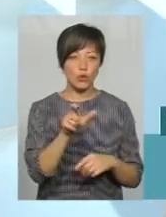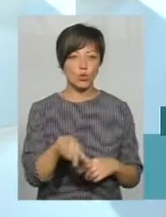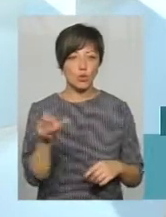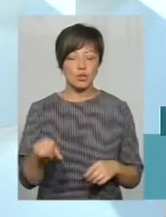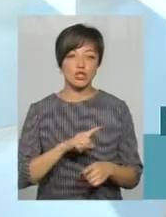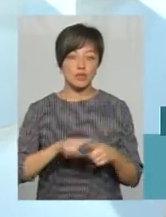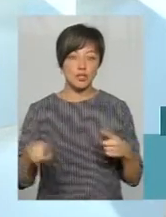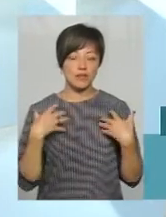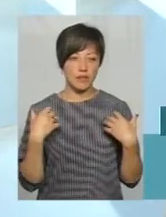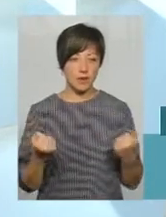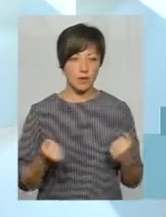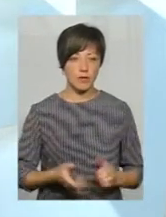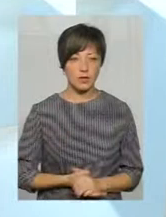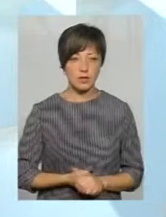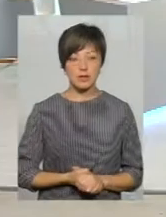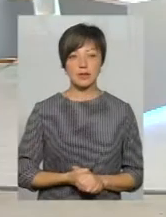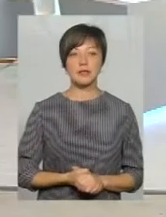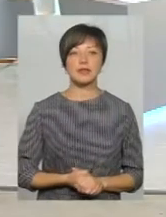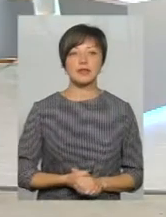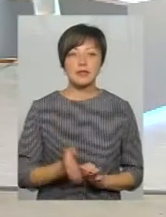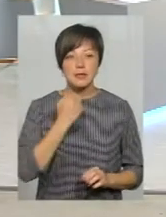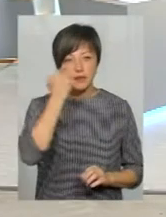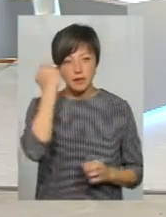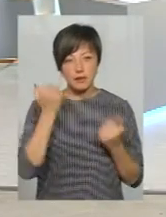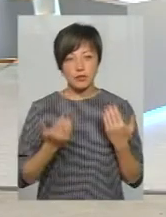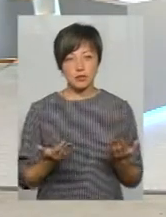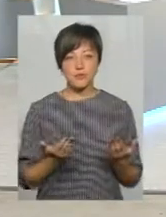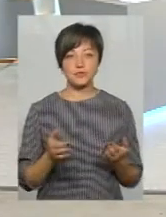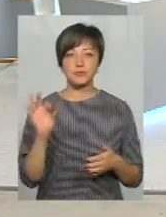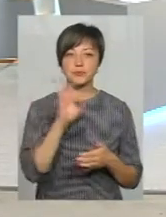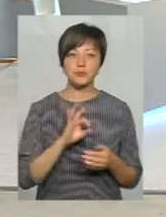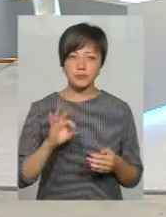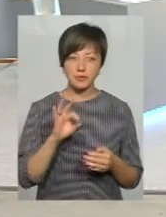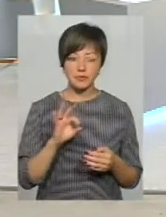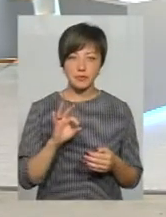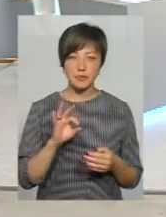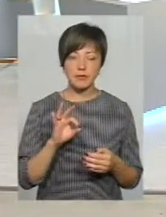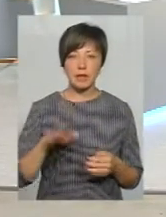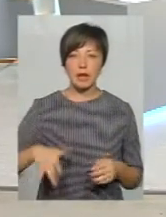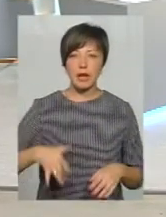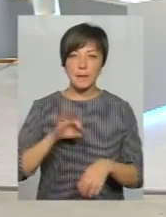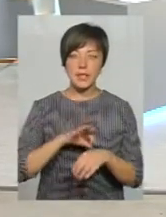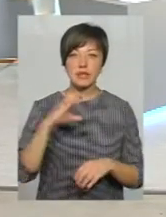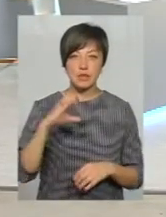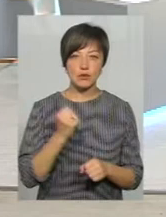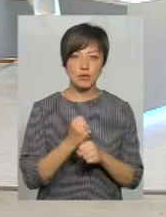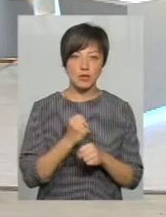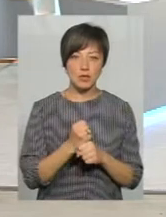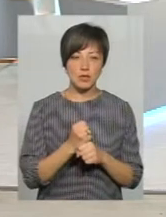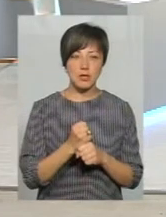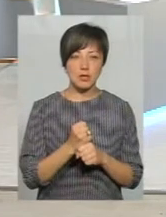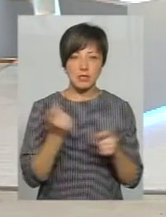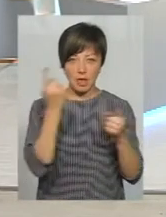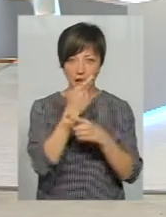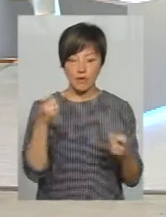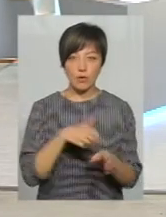могли як на швидше вилікуватися. Дякую, пані Ольго. З приводу гепатиту, це сьогодні зробила заяву і